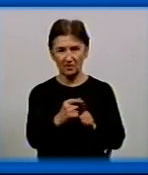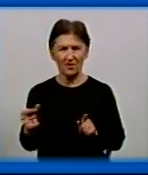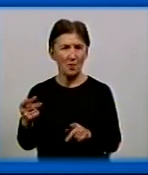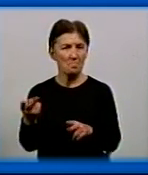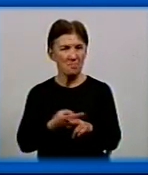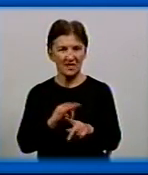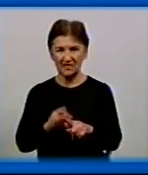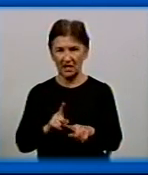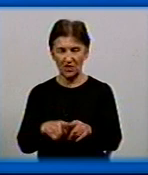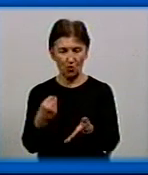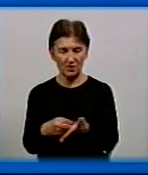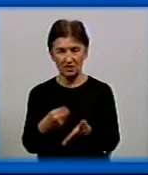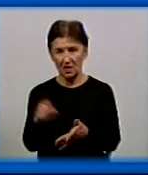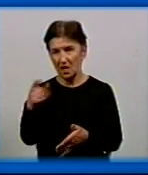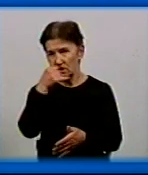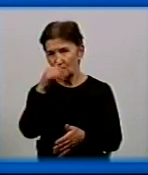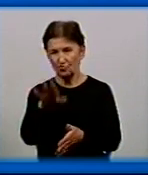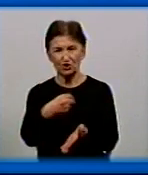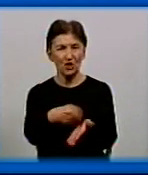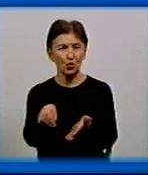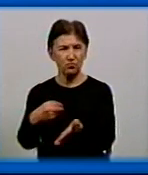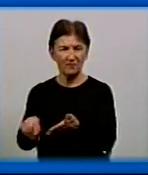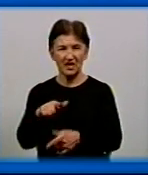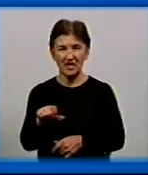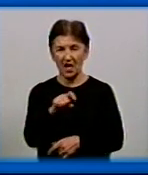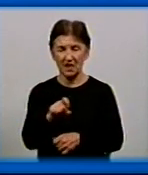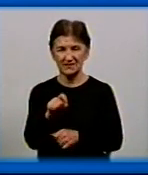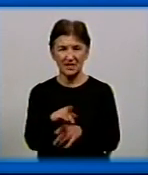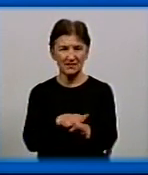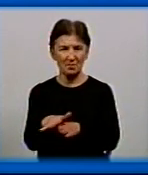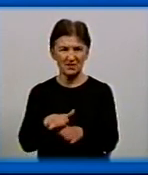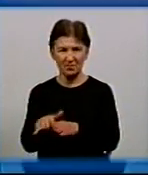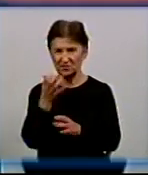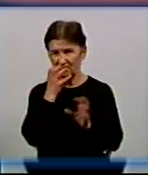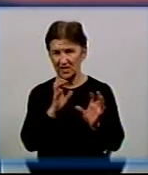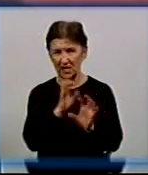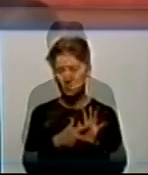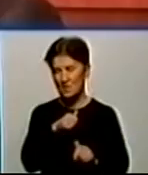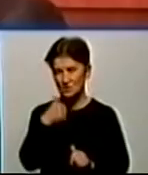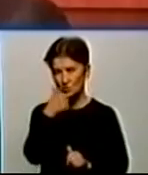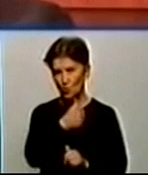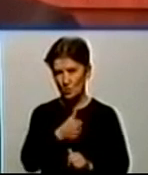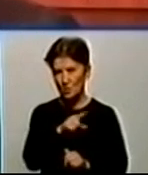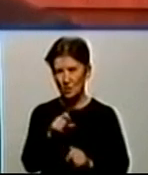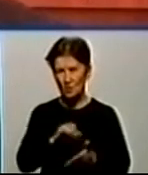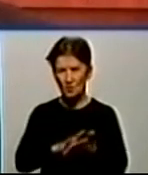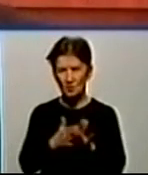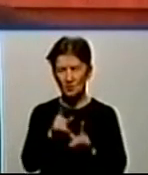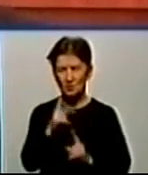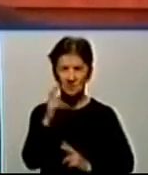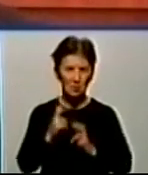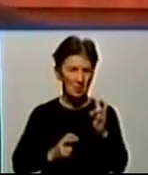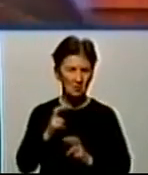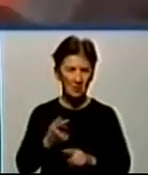підприємство не зможе купувати газ і забезпечувати теплом кропивничан. Заборгованість підприємства за послугу